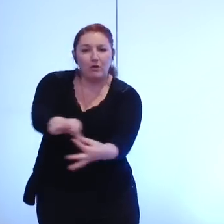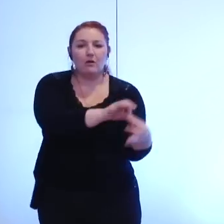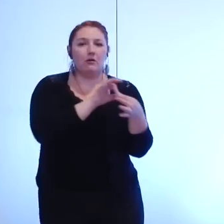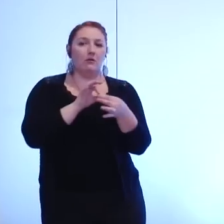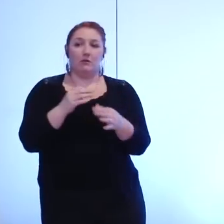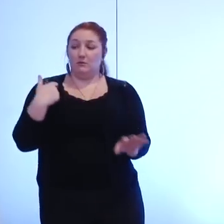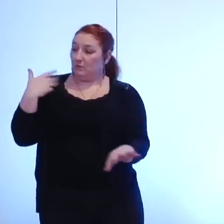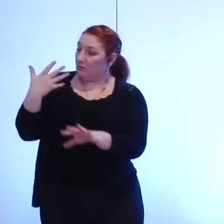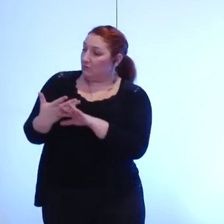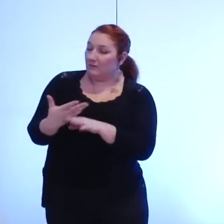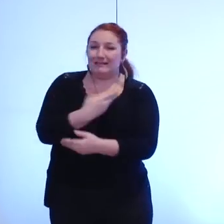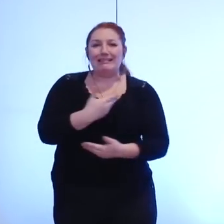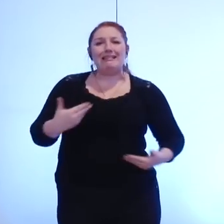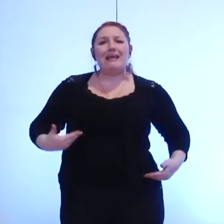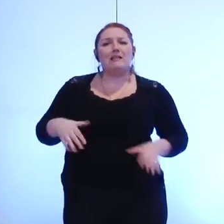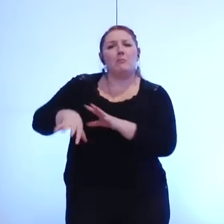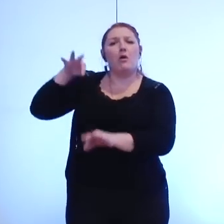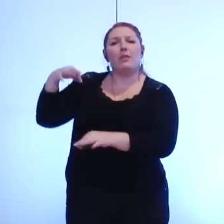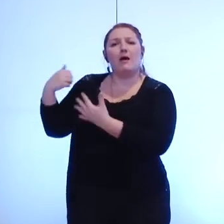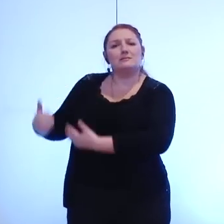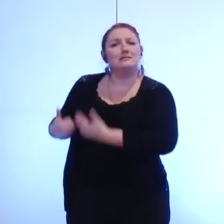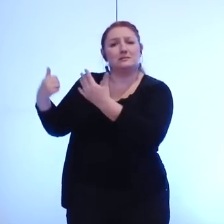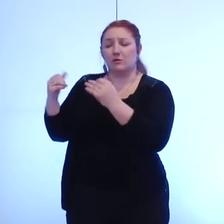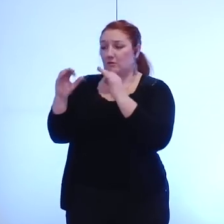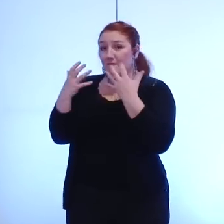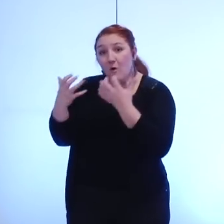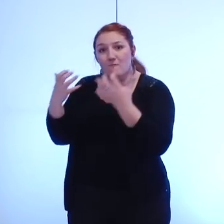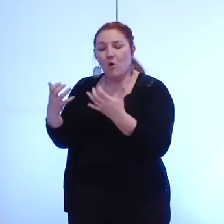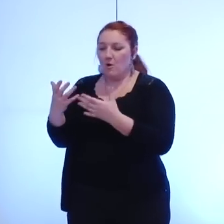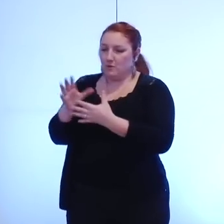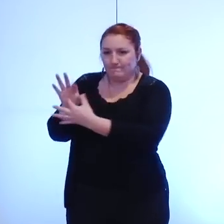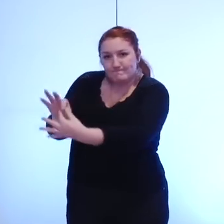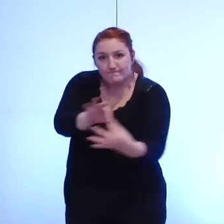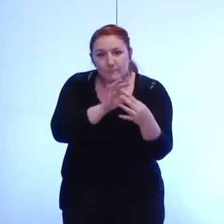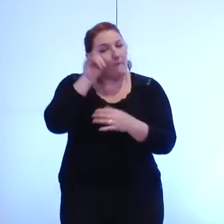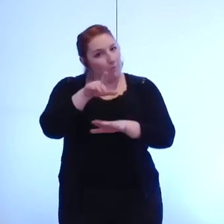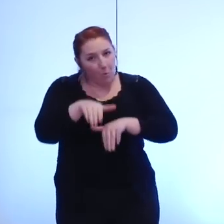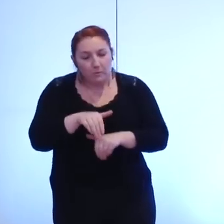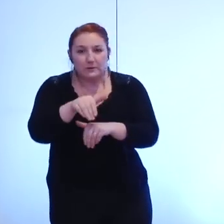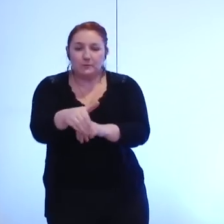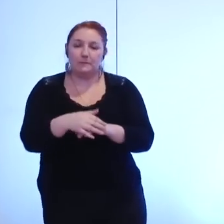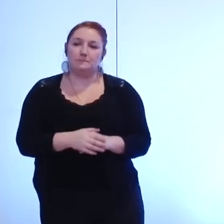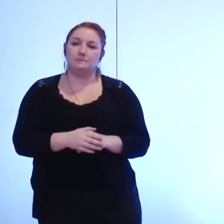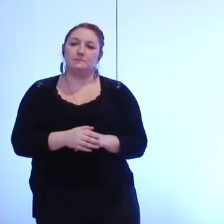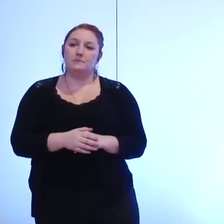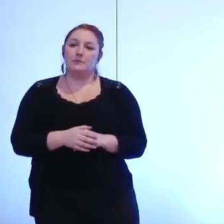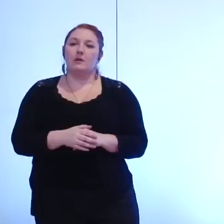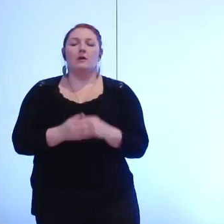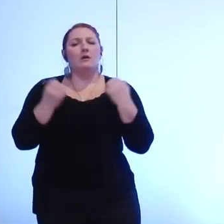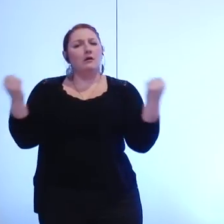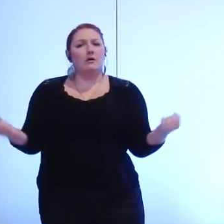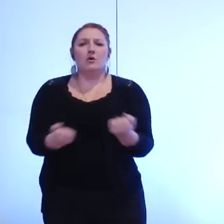recherché au cours du dernier mandat. La communication est un domaine sensible, que vous privilégiez